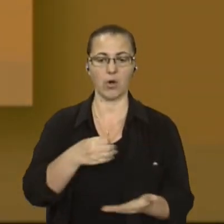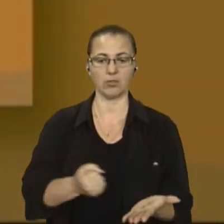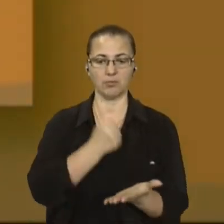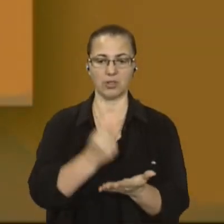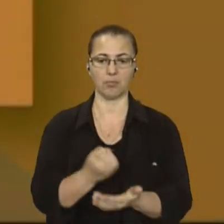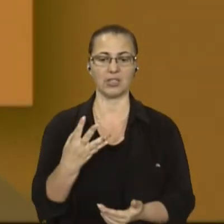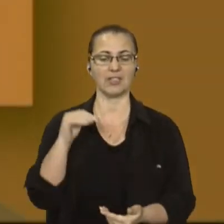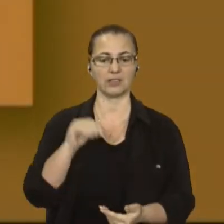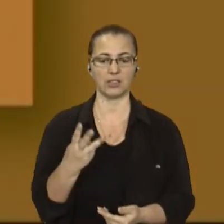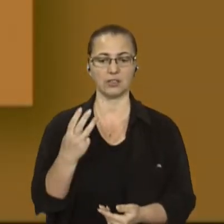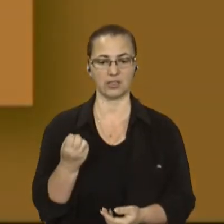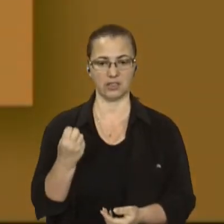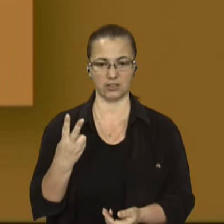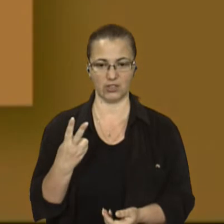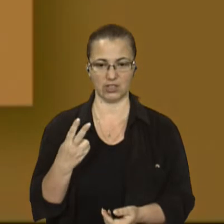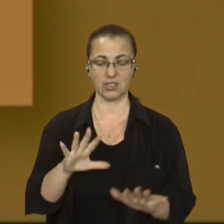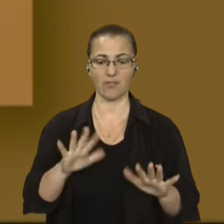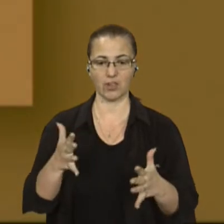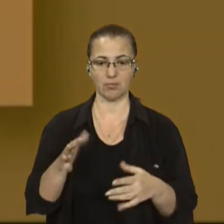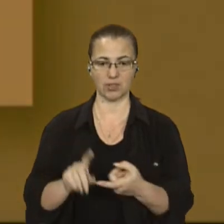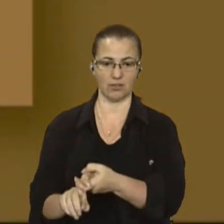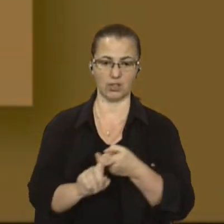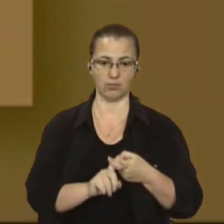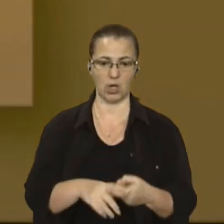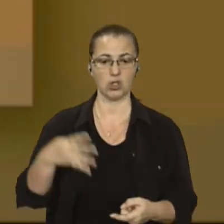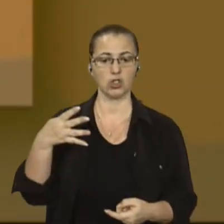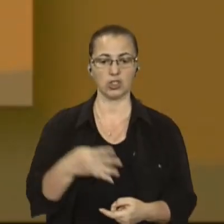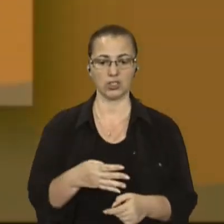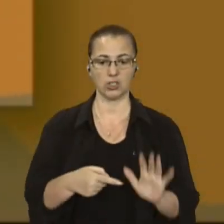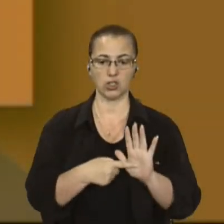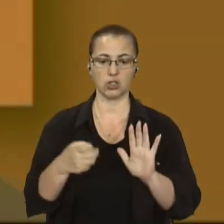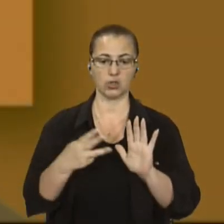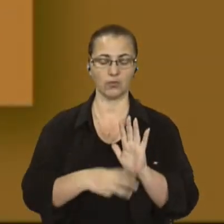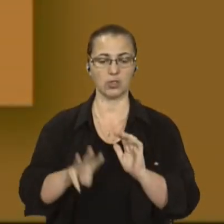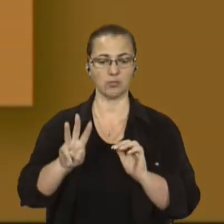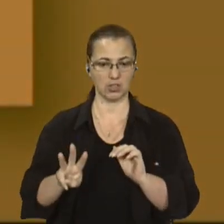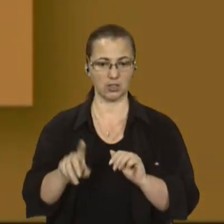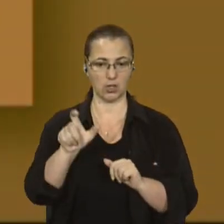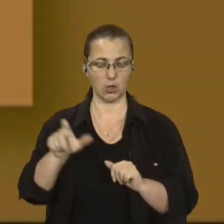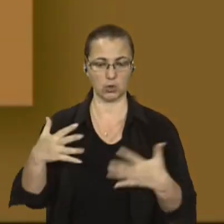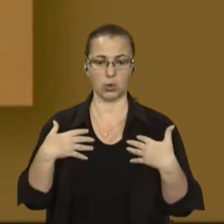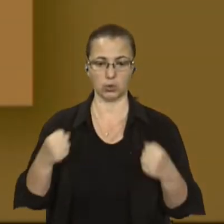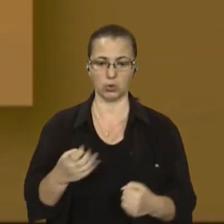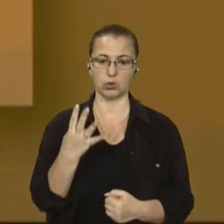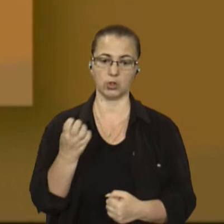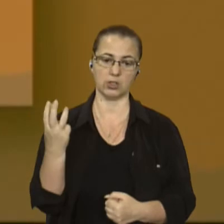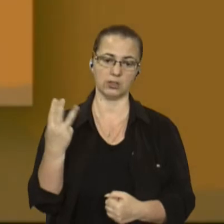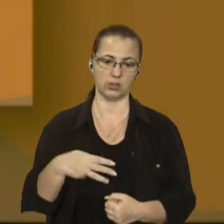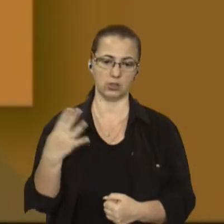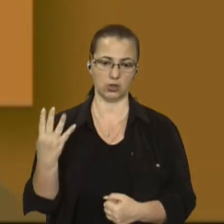312 випадків інфікування, з них 4 тисячі 683 пацієнти удужали, 434